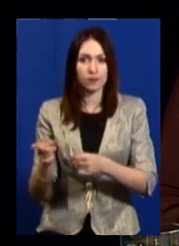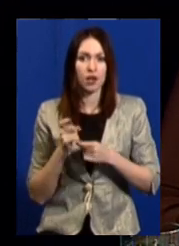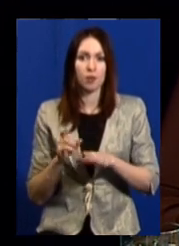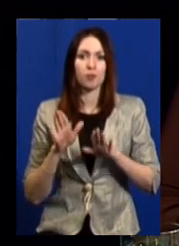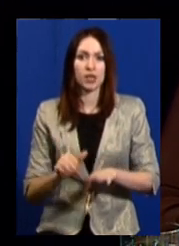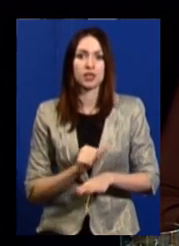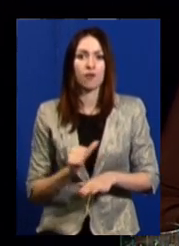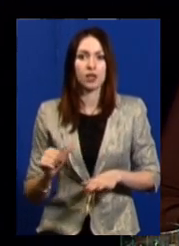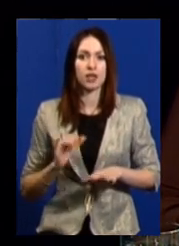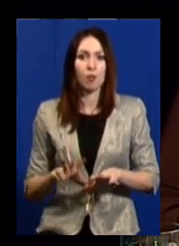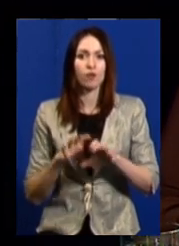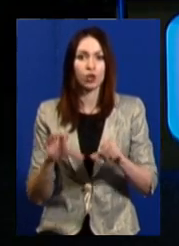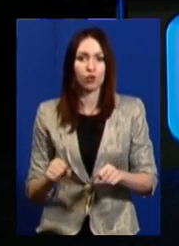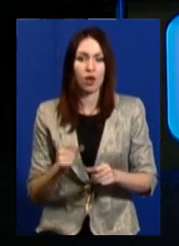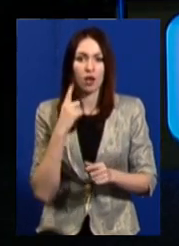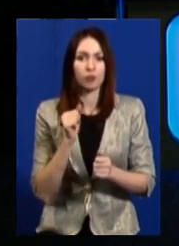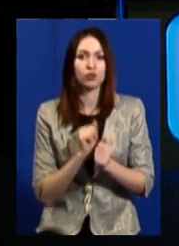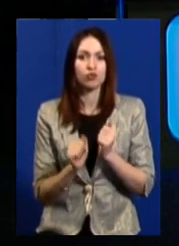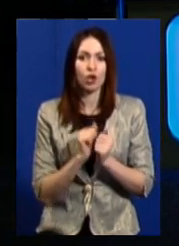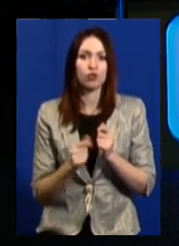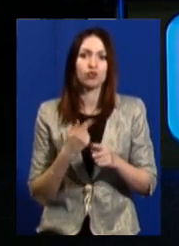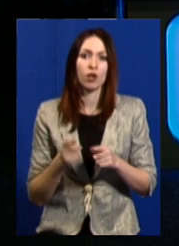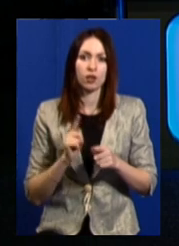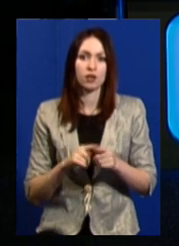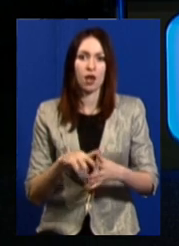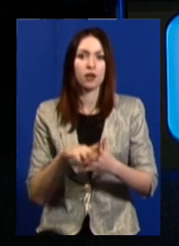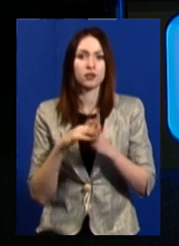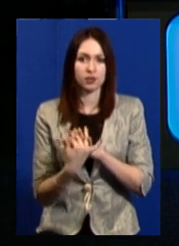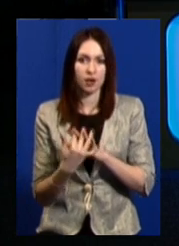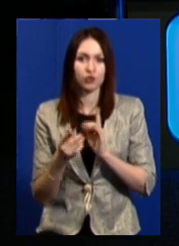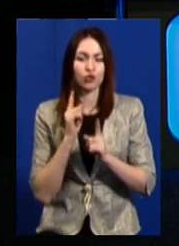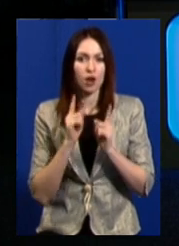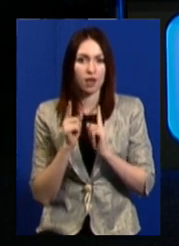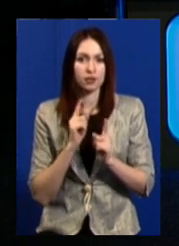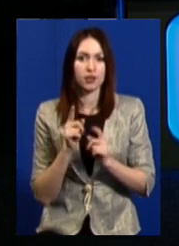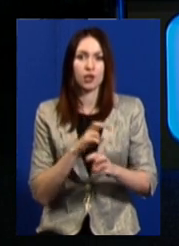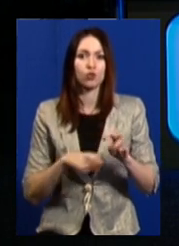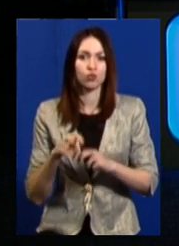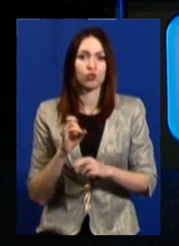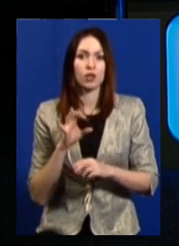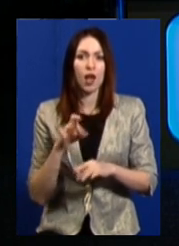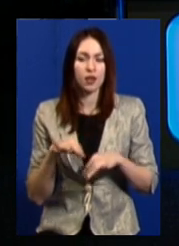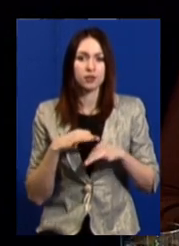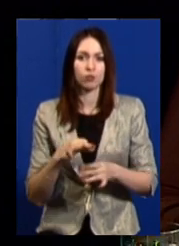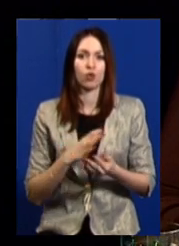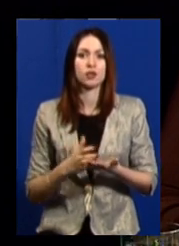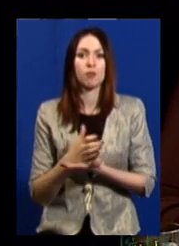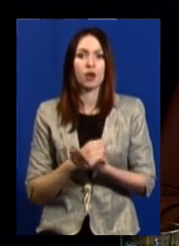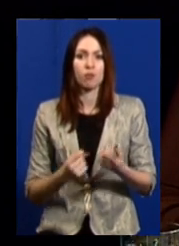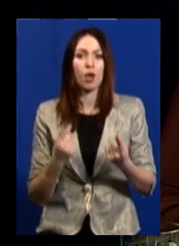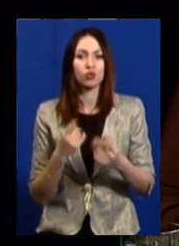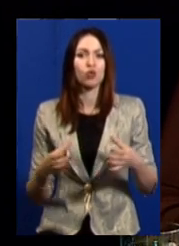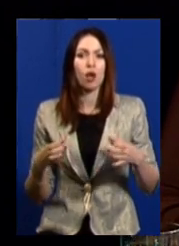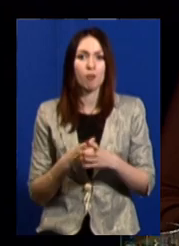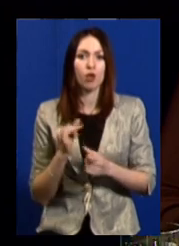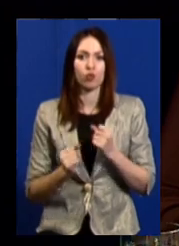місцевого самоврядування. Найчастіше – це сільські і селищні ради, шукають транспорт, збирають велику команду